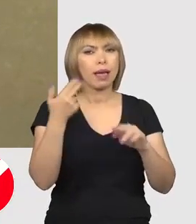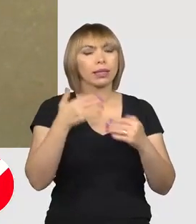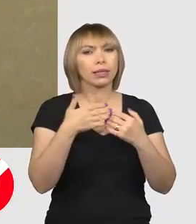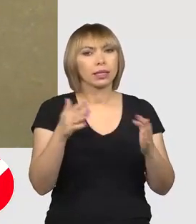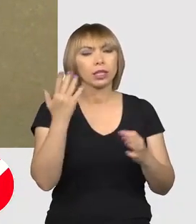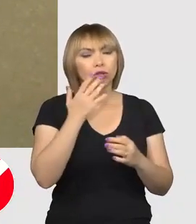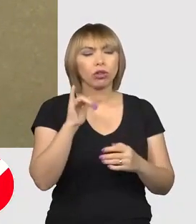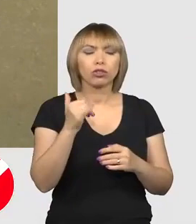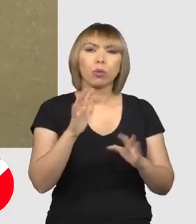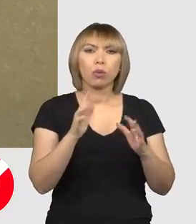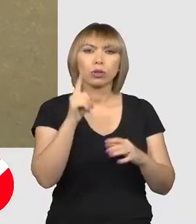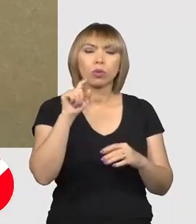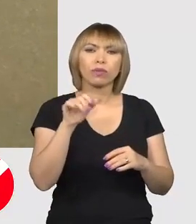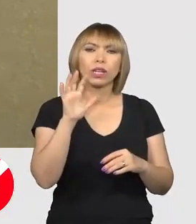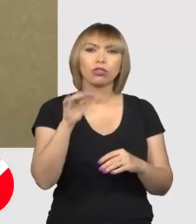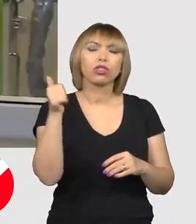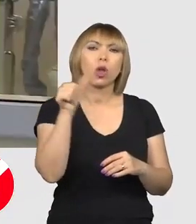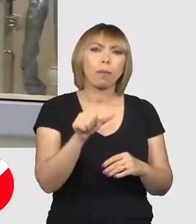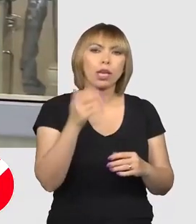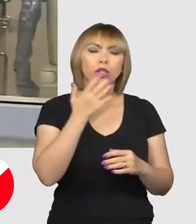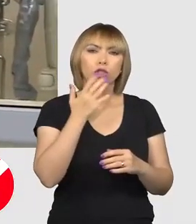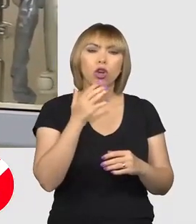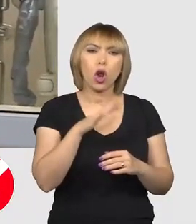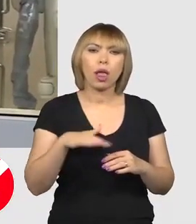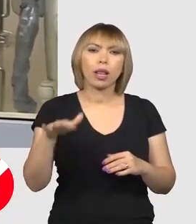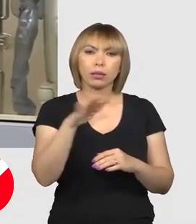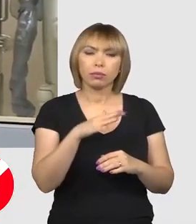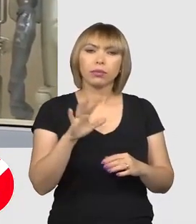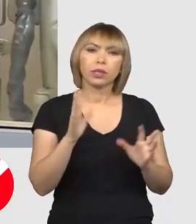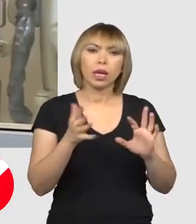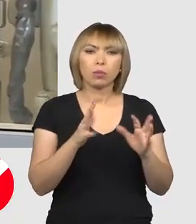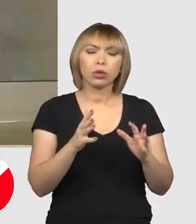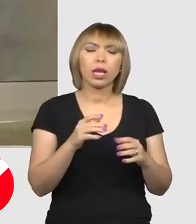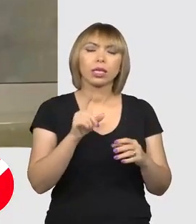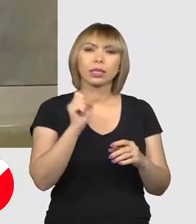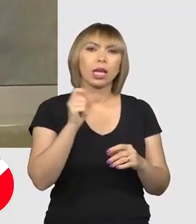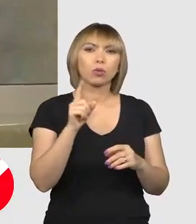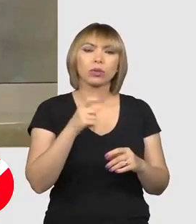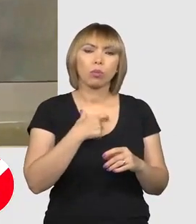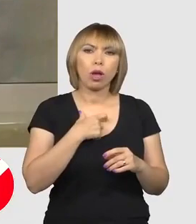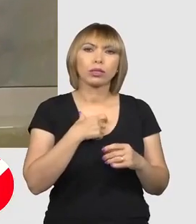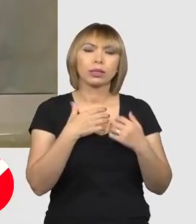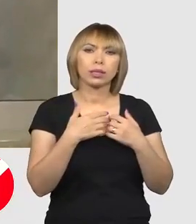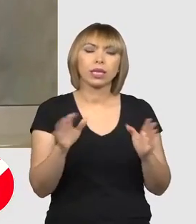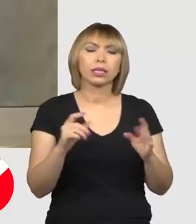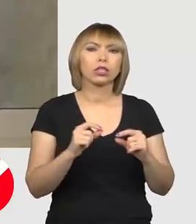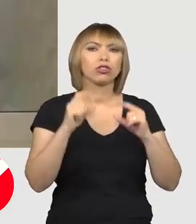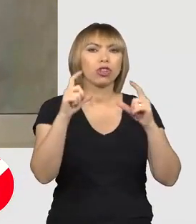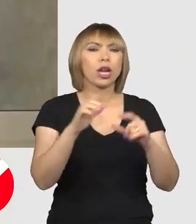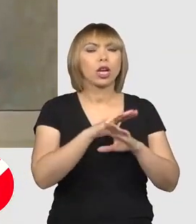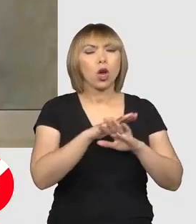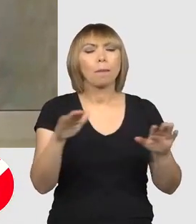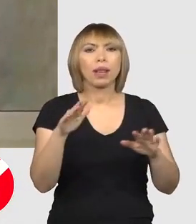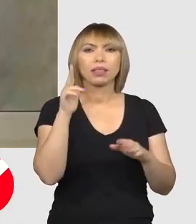școlilor și poate chiar 1,5 la 1000. Deci, școlile s-ar putea să nu se poată deschide în scenariu complet